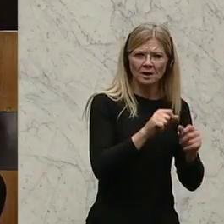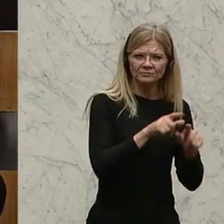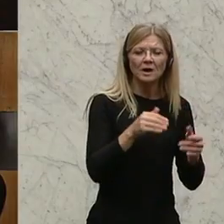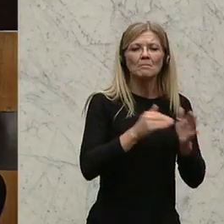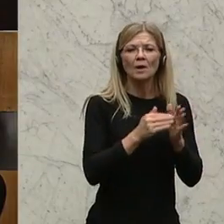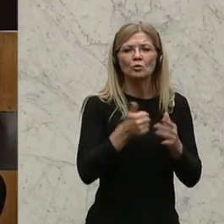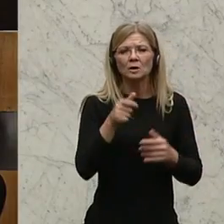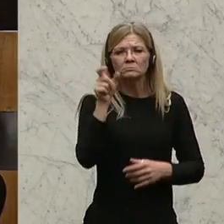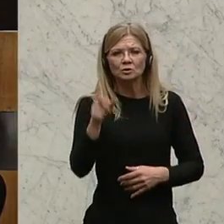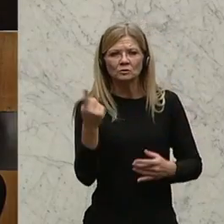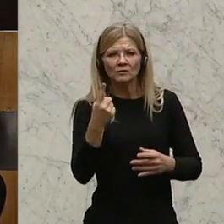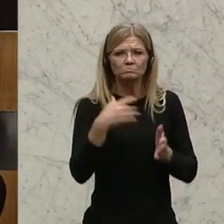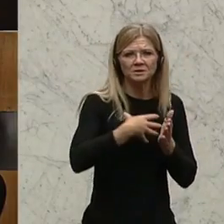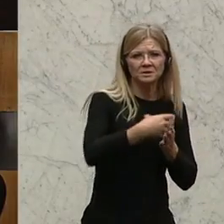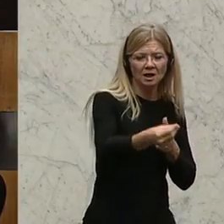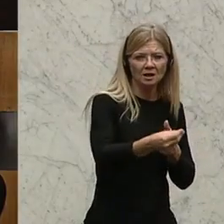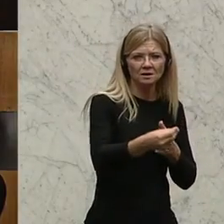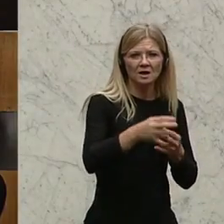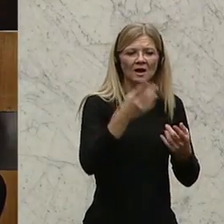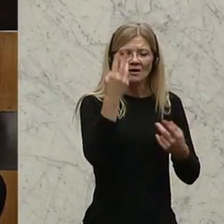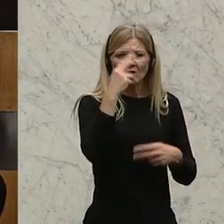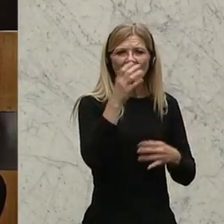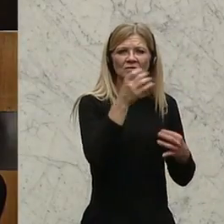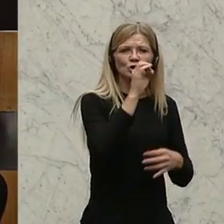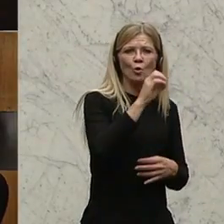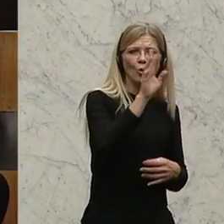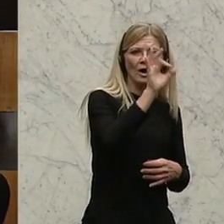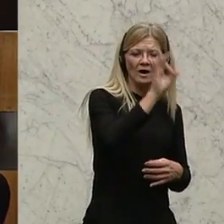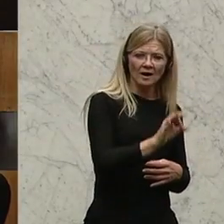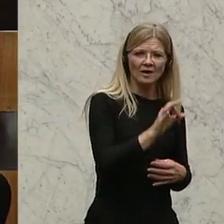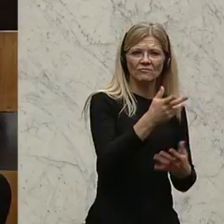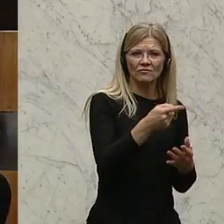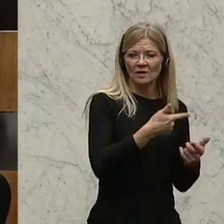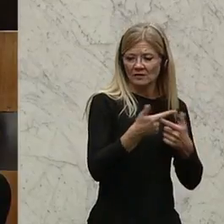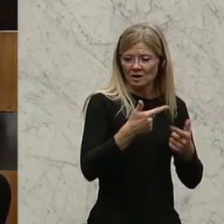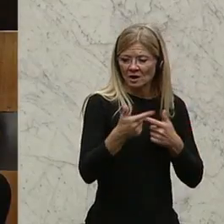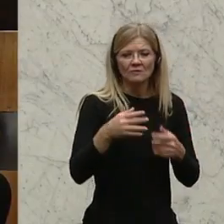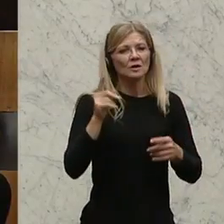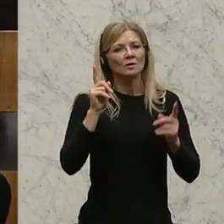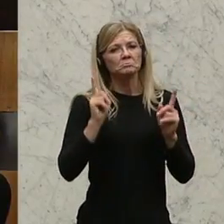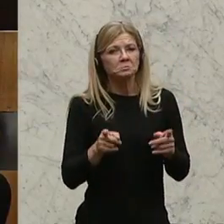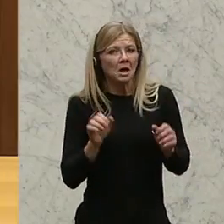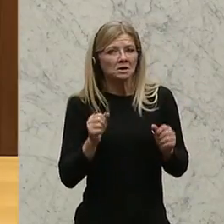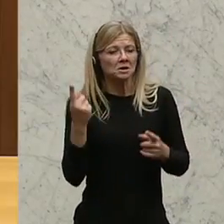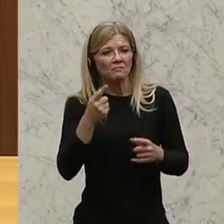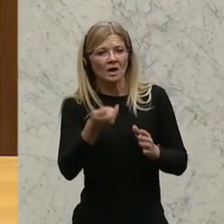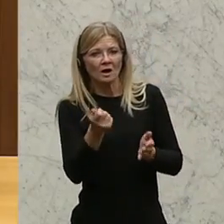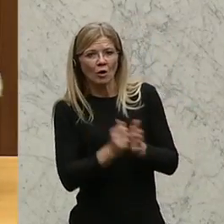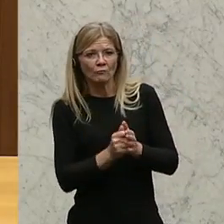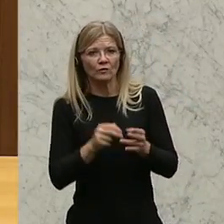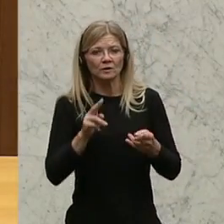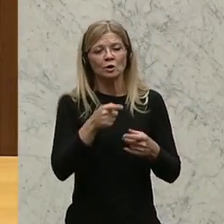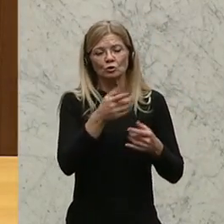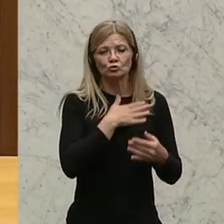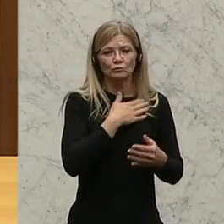bezahlt. Das, was die liefern, gibt offenbar so viel an Interesse her, dass es jemand kauft. Oder es steht auch drinnen, wird öffentlich finanziert,